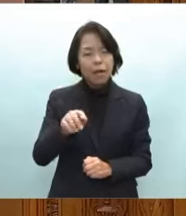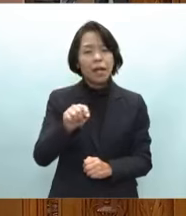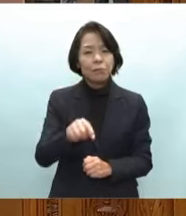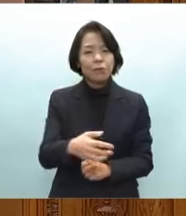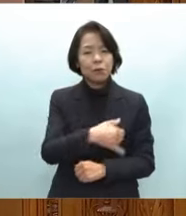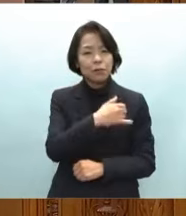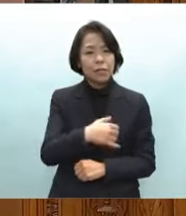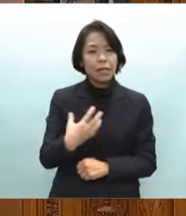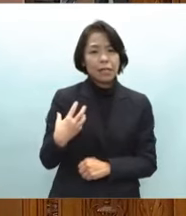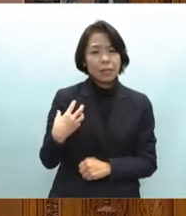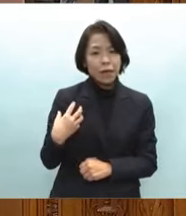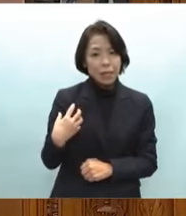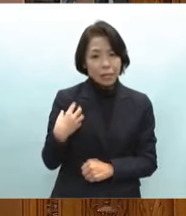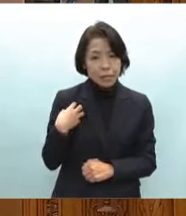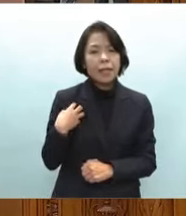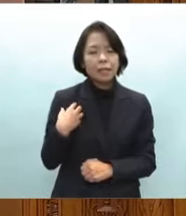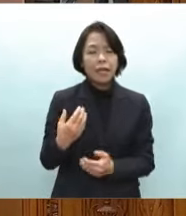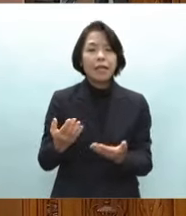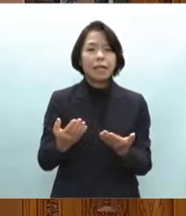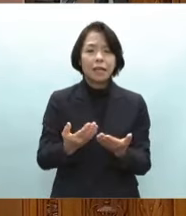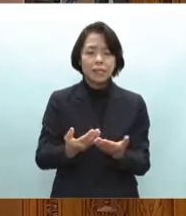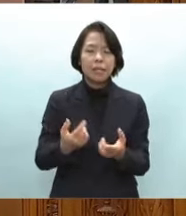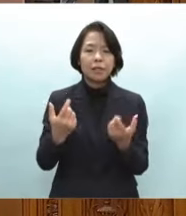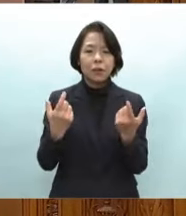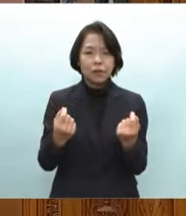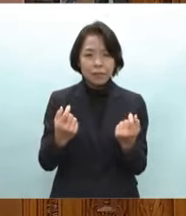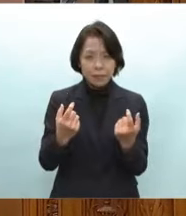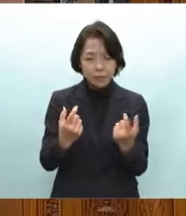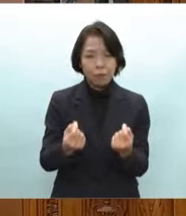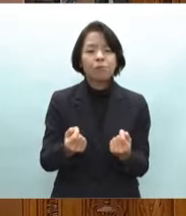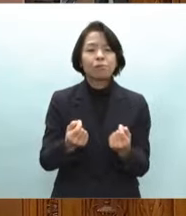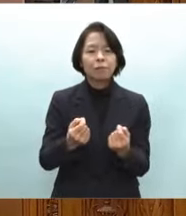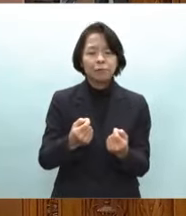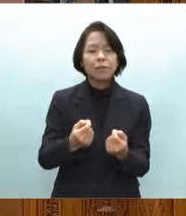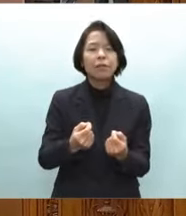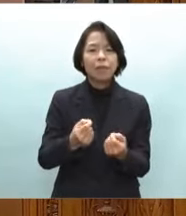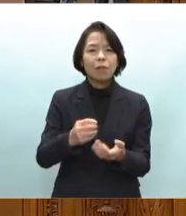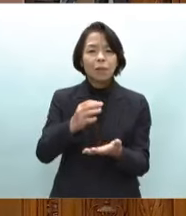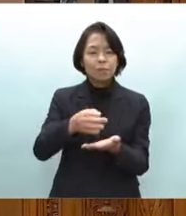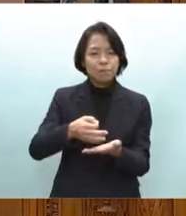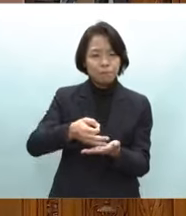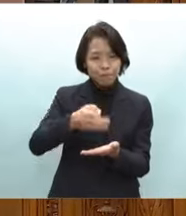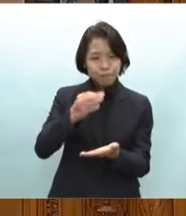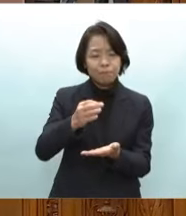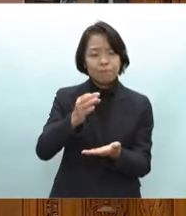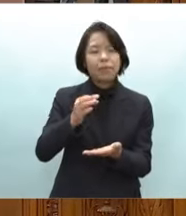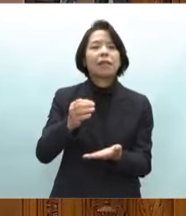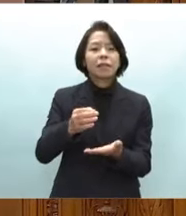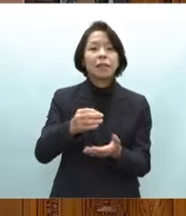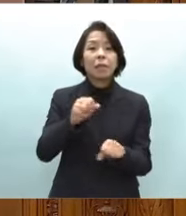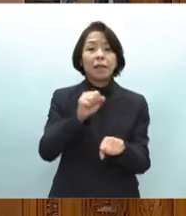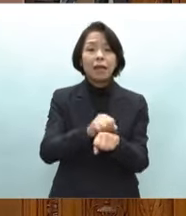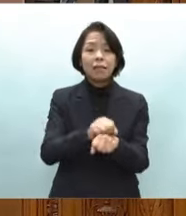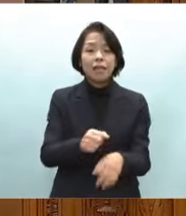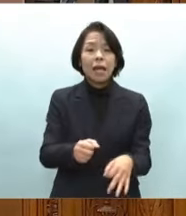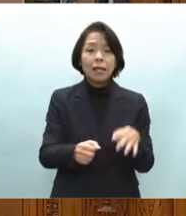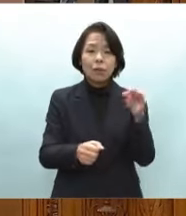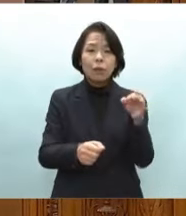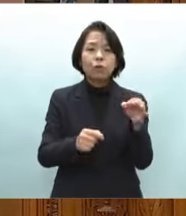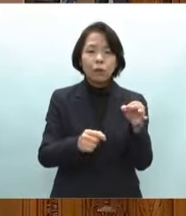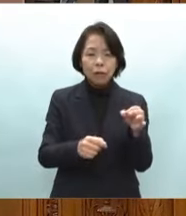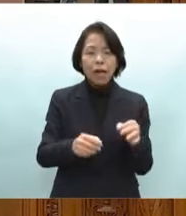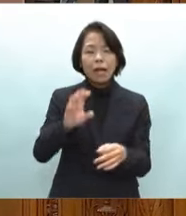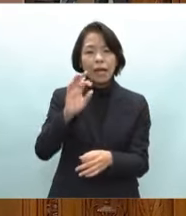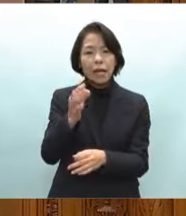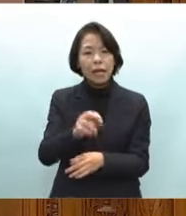割を担っていただけるよう適正な労務費が確保され資材行動が適切に価格転